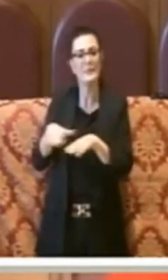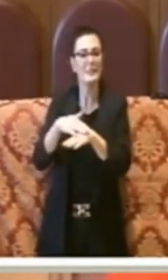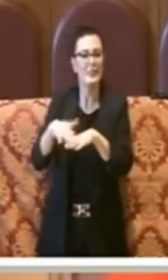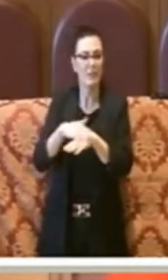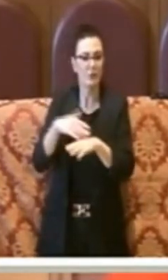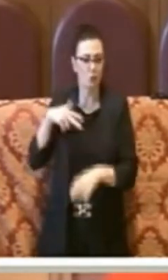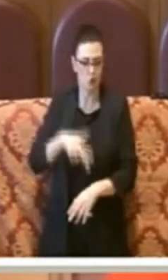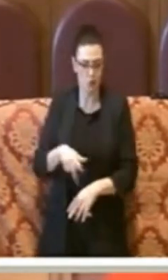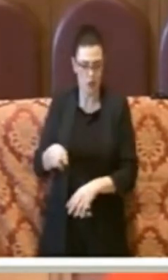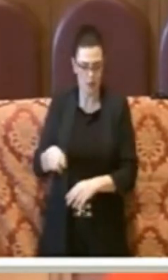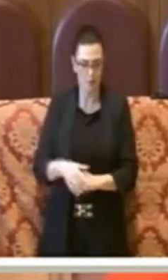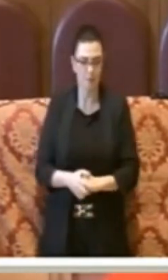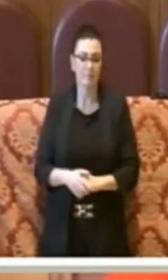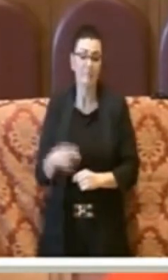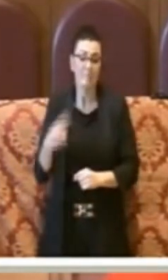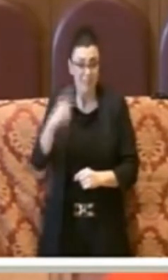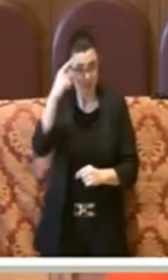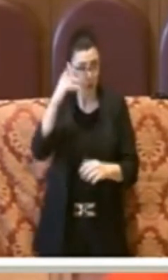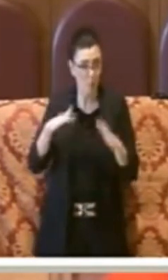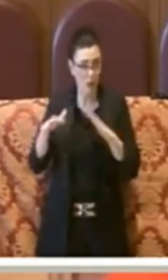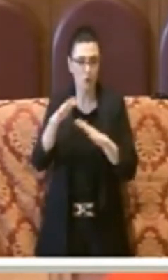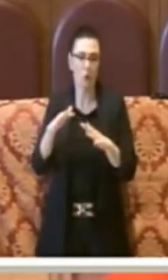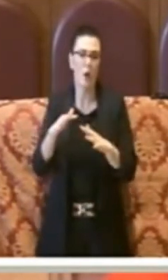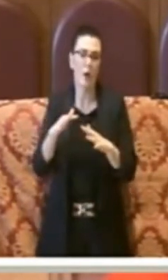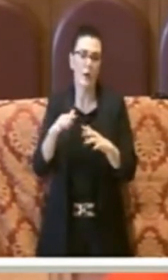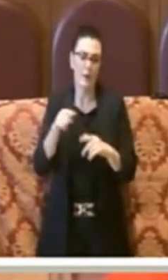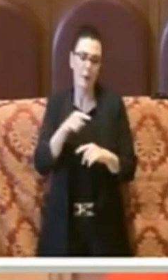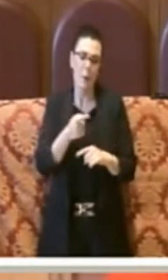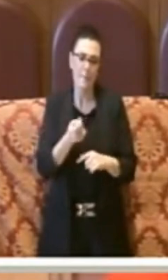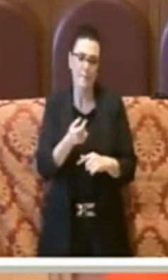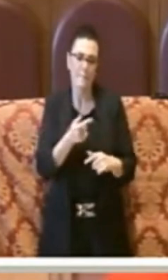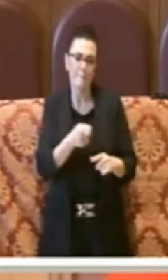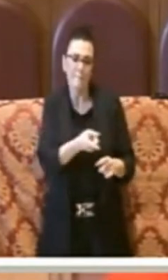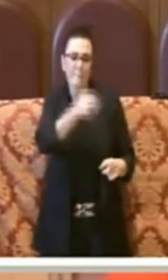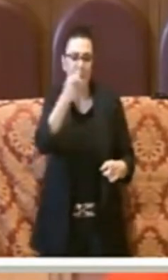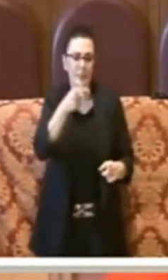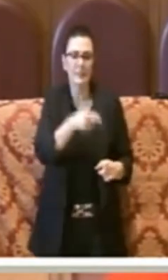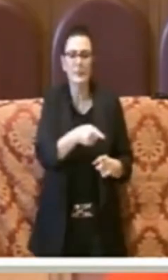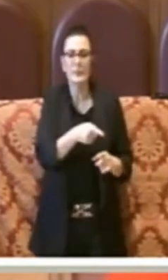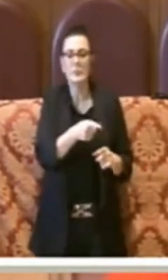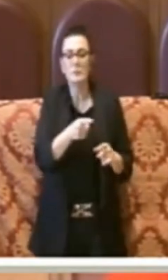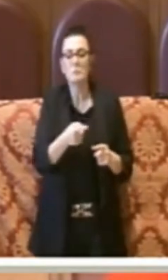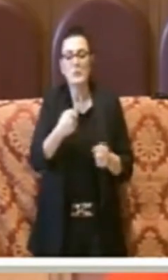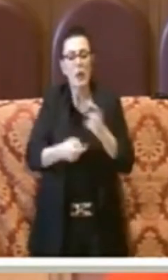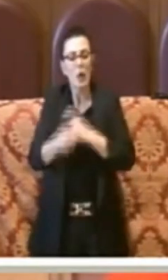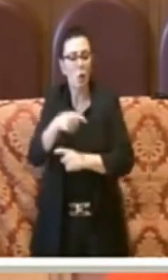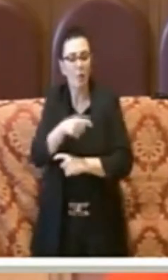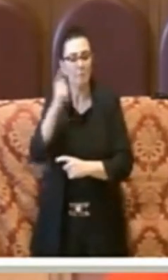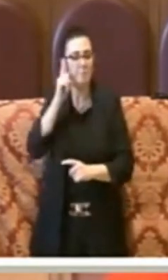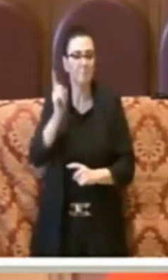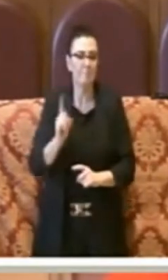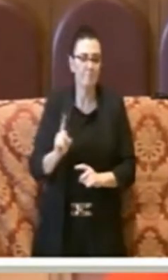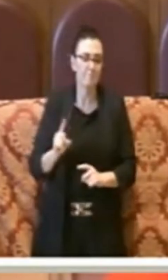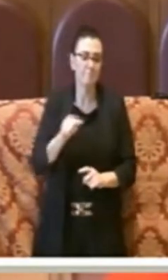anche quell'informazione ovviamente è stata tratta non so da quale fonte non